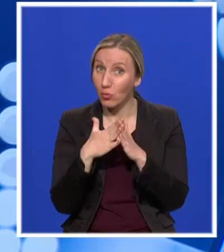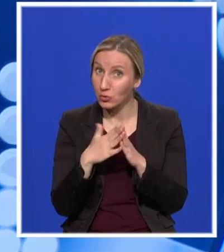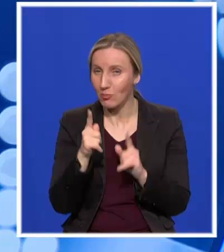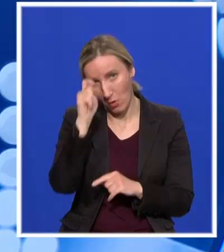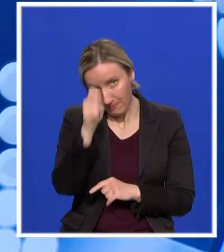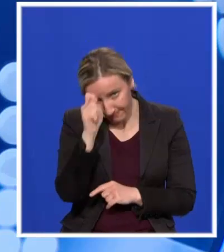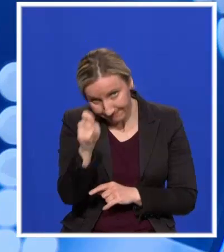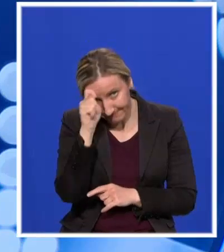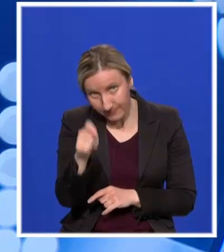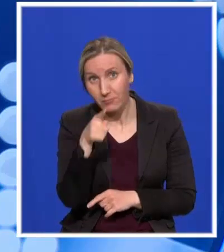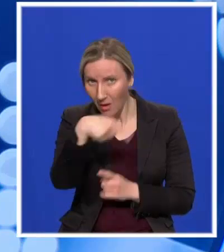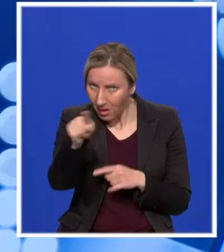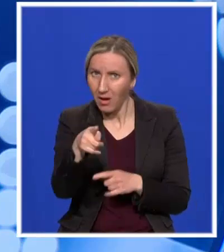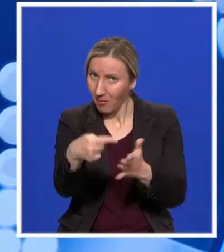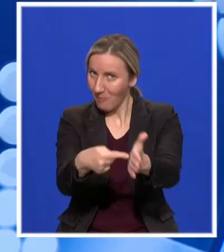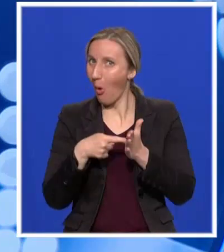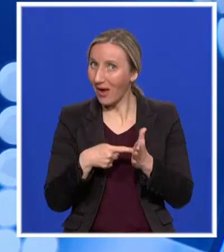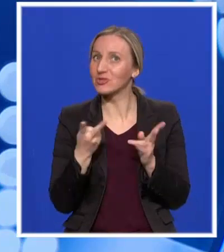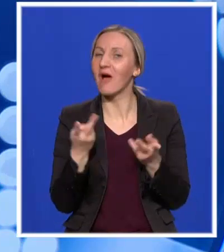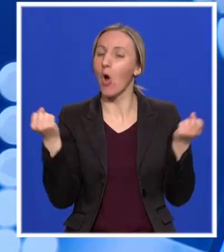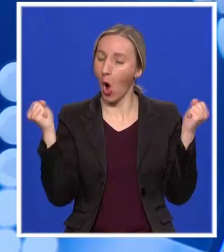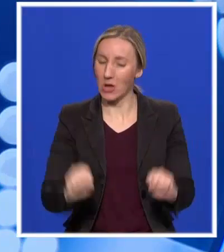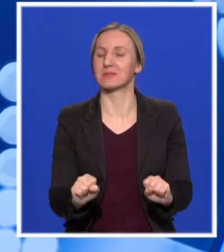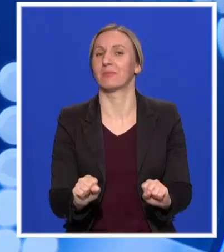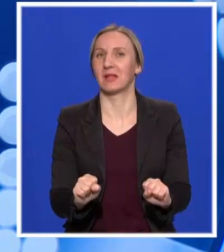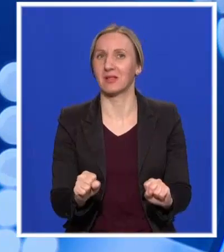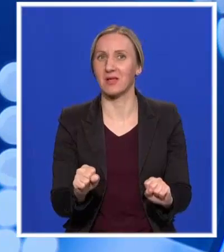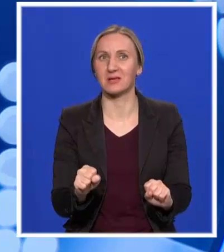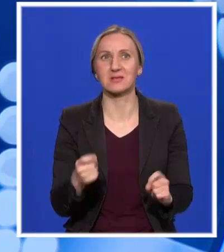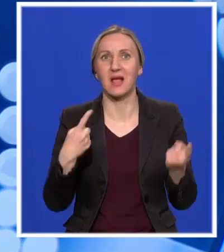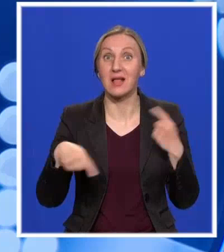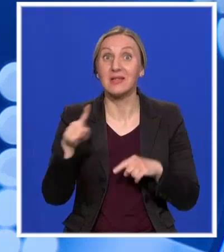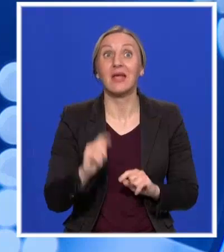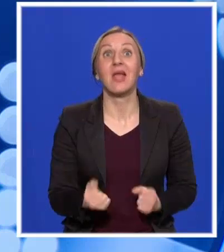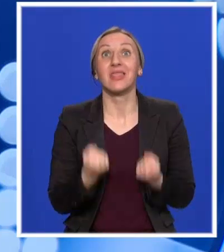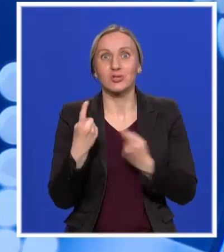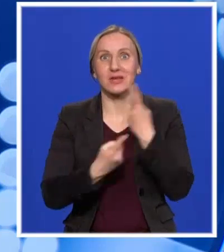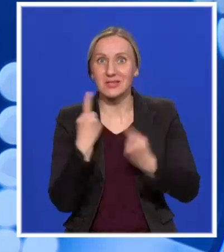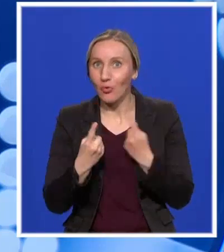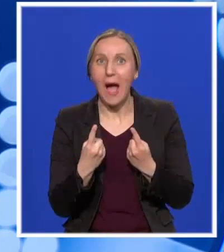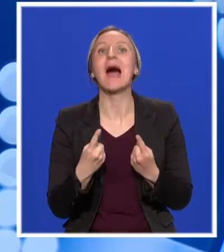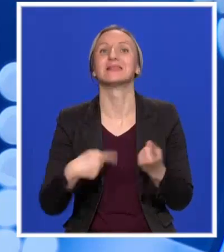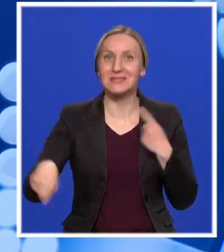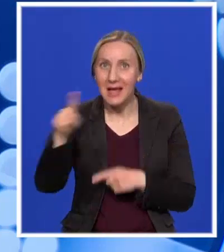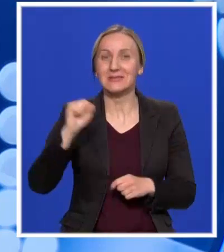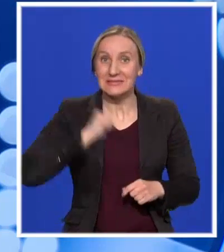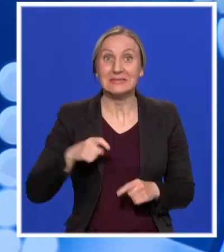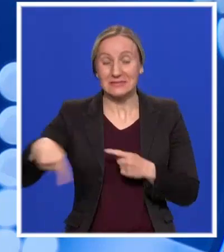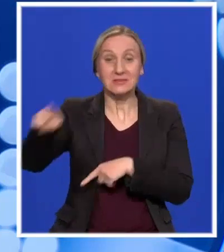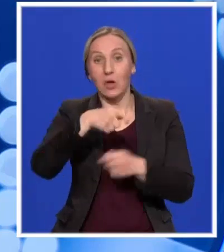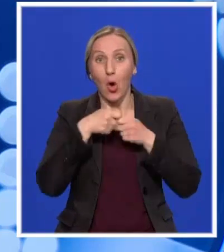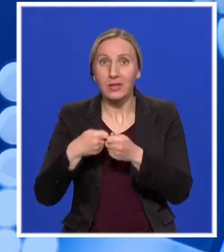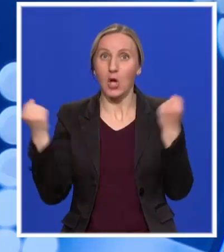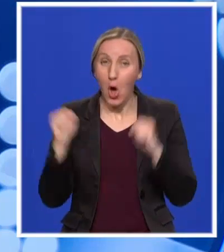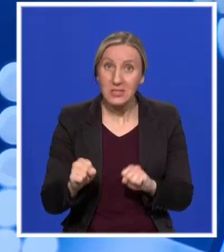zato što pokazuju ozbiljnost kakva se obično kod nas viđa u nekim kriznim situacijama. Mi se ujedinimo i postanemo organizovani